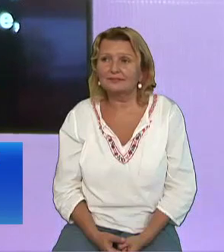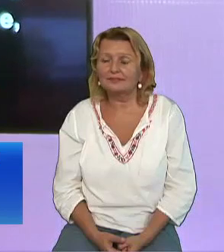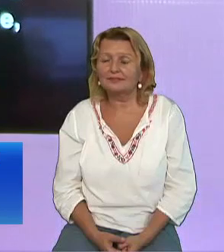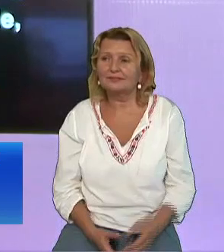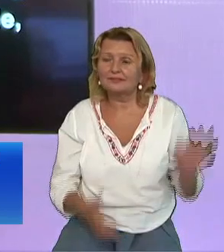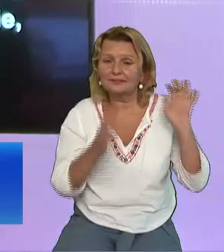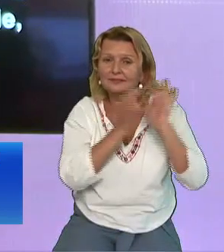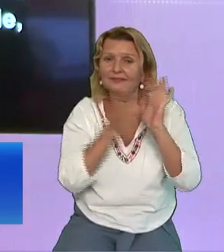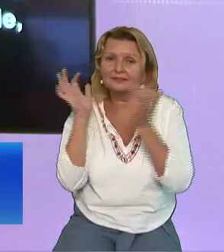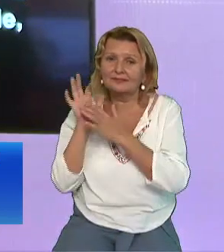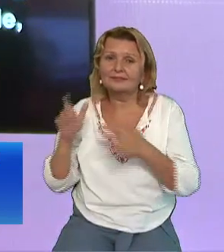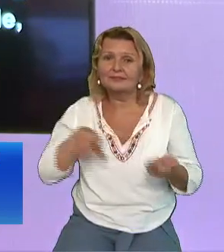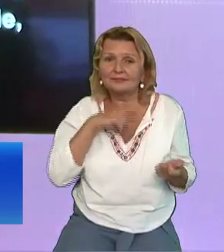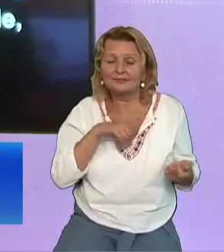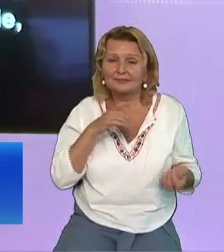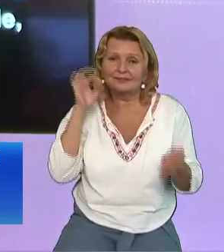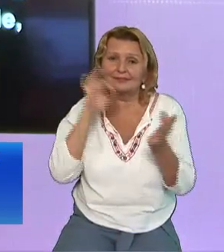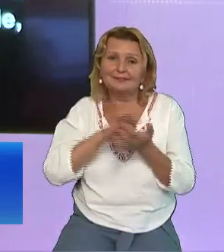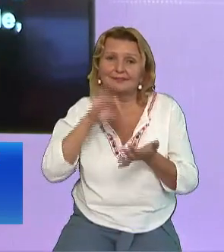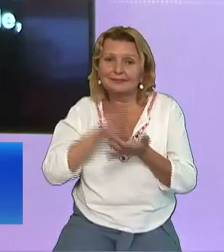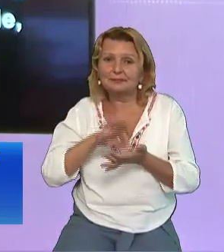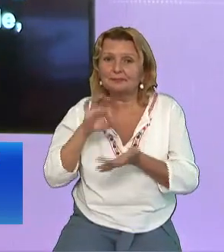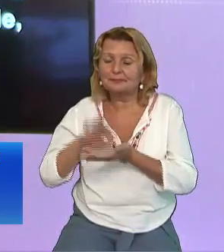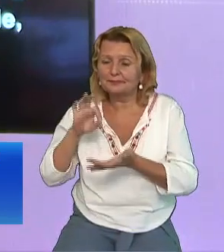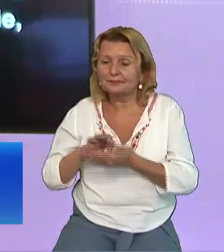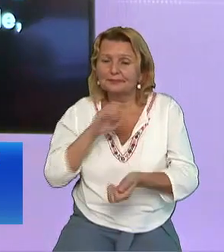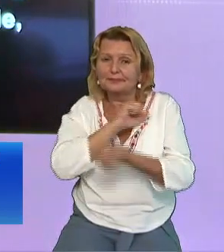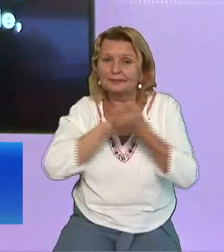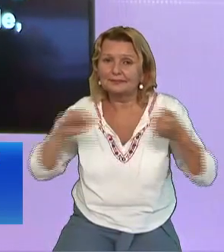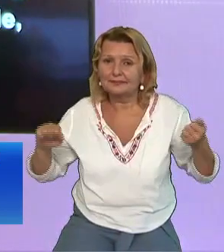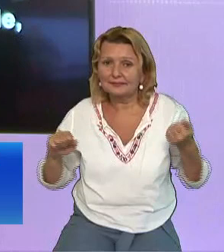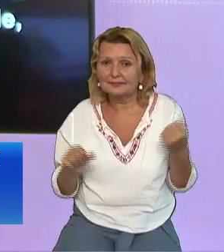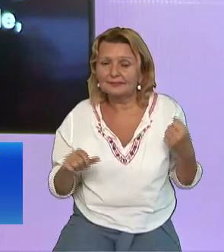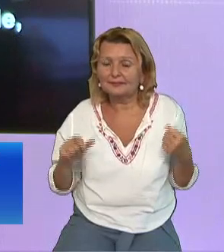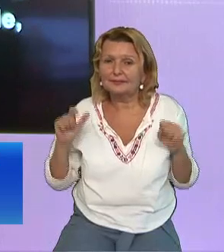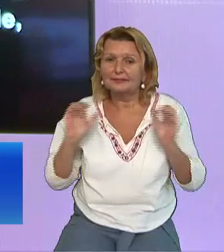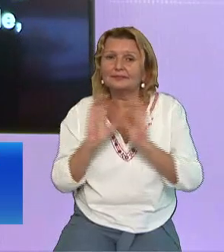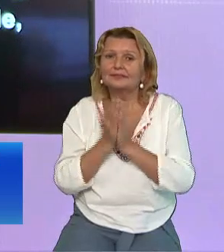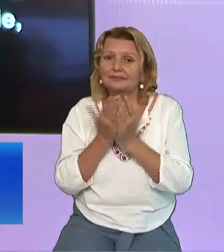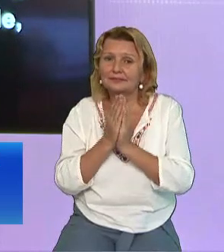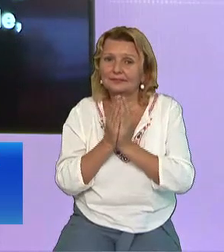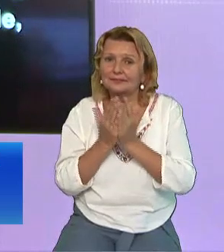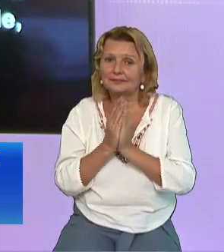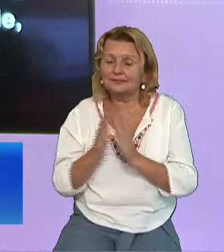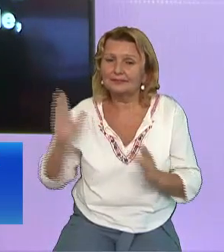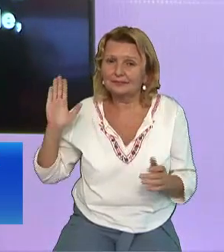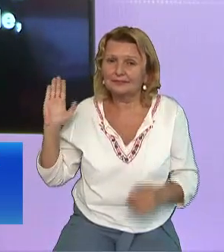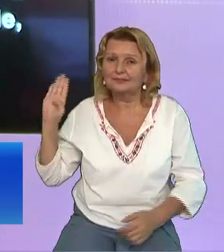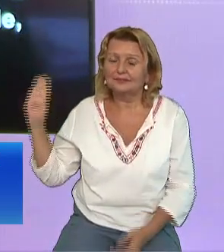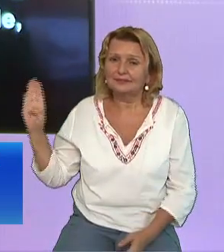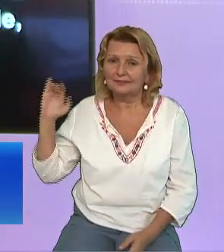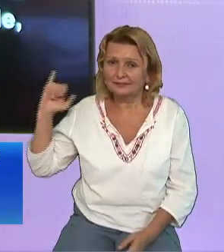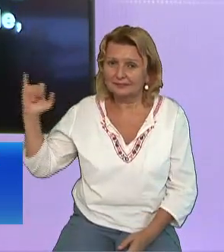este el acela care era într-un simbol în funia aceea cărămizie Care s-a scurs pe fereastră în